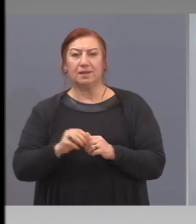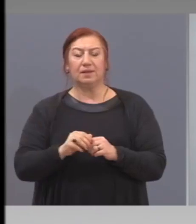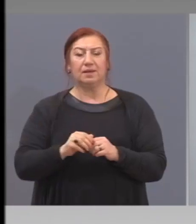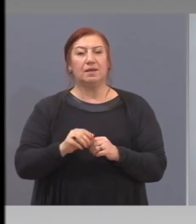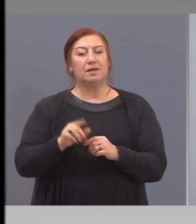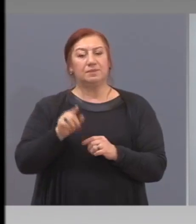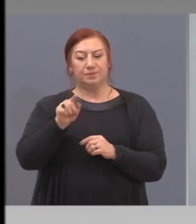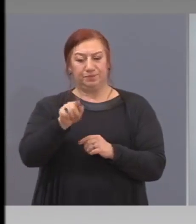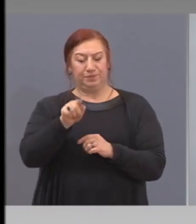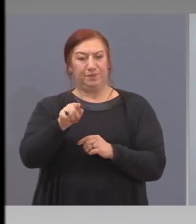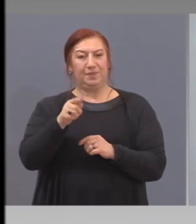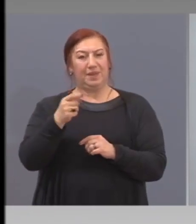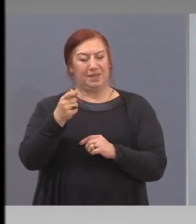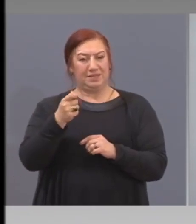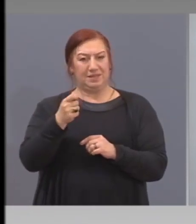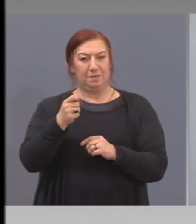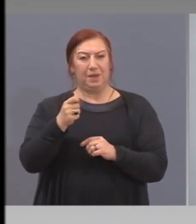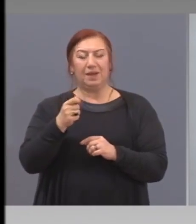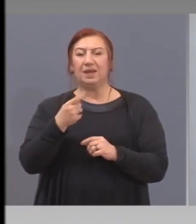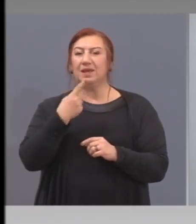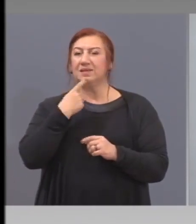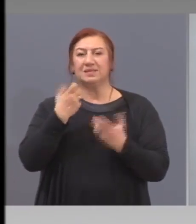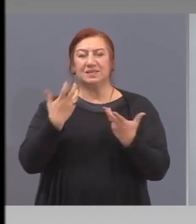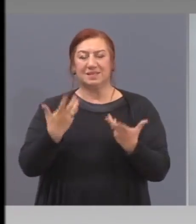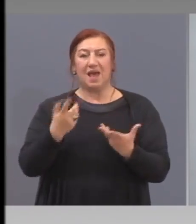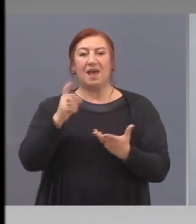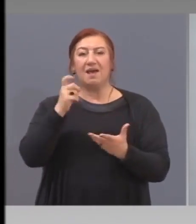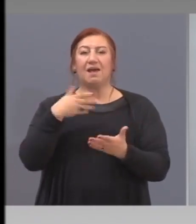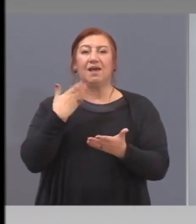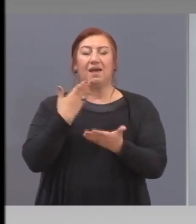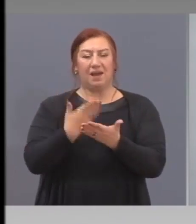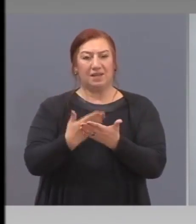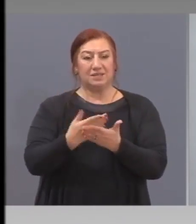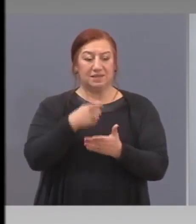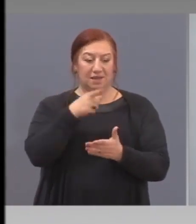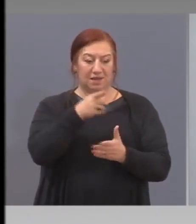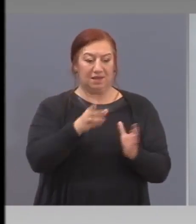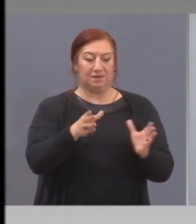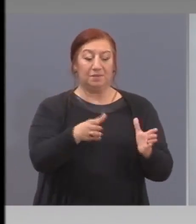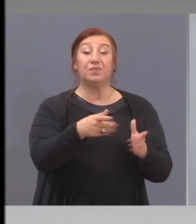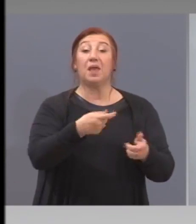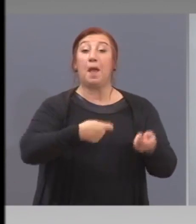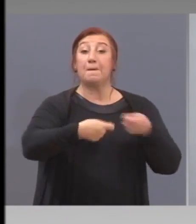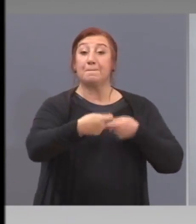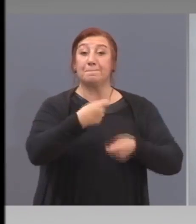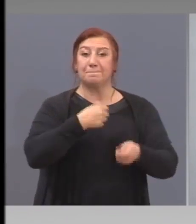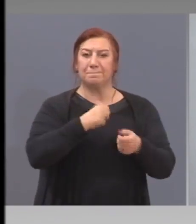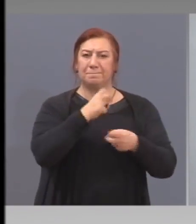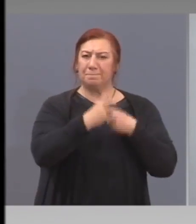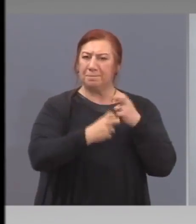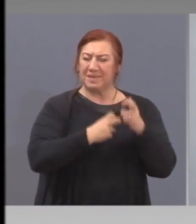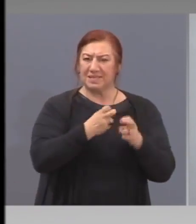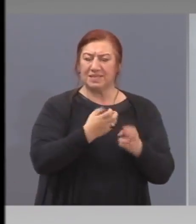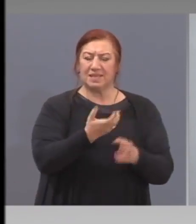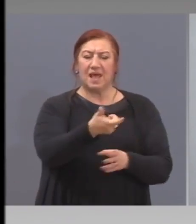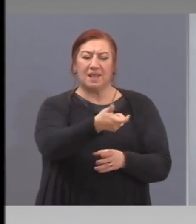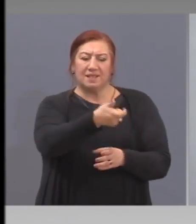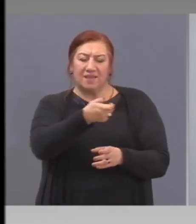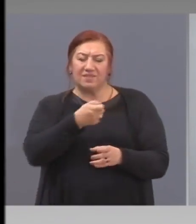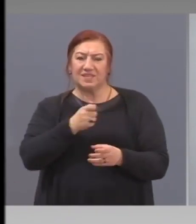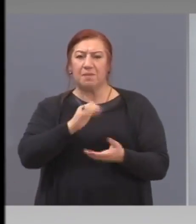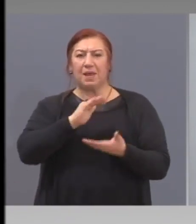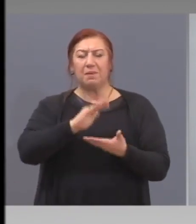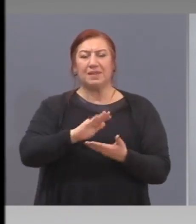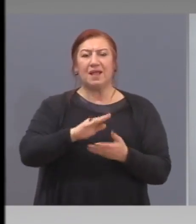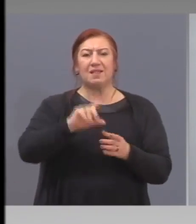които които на практика служат да вземат капитали в размер на два и